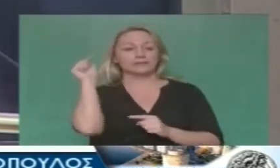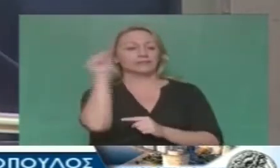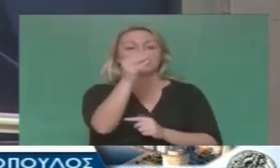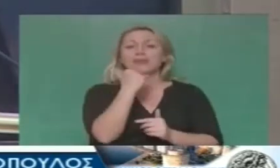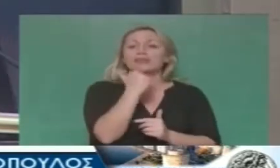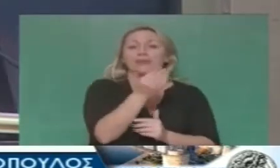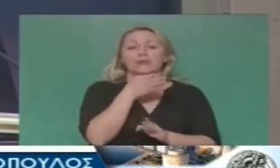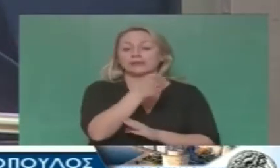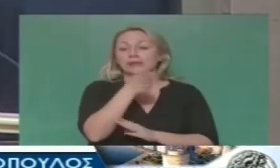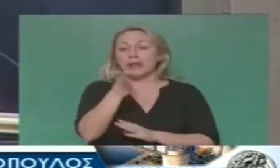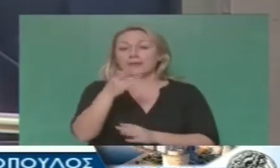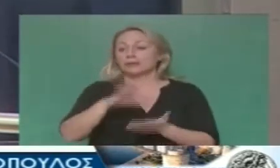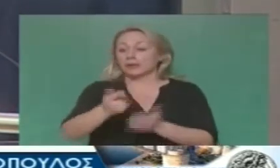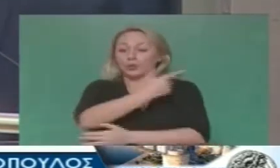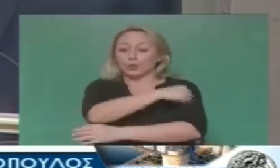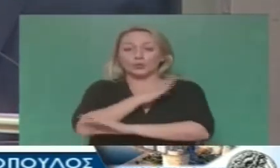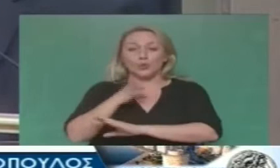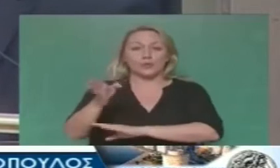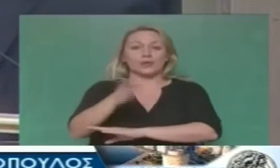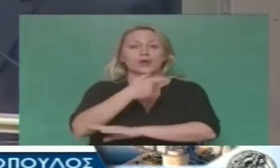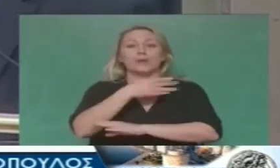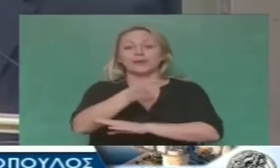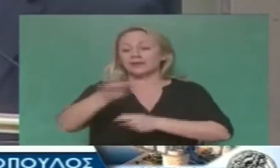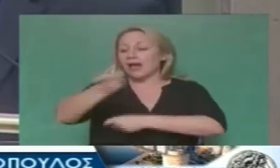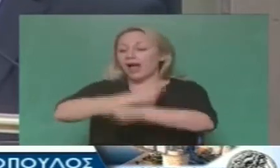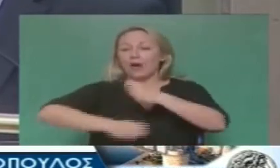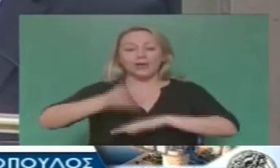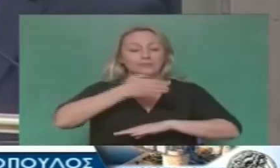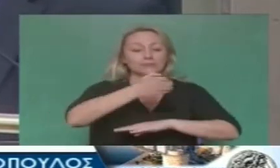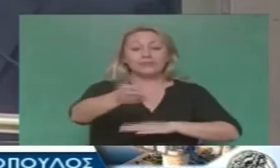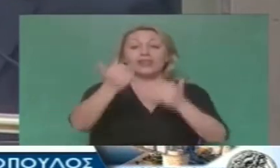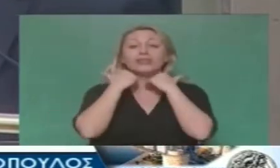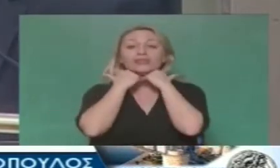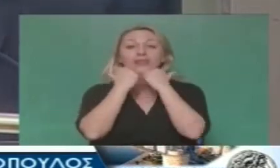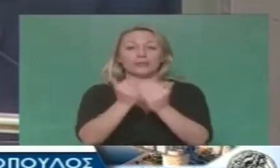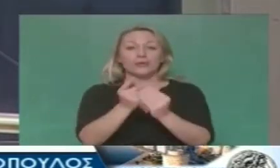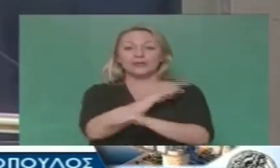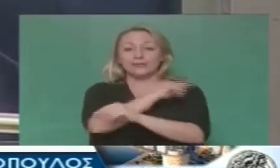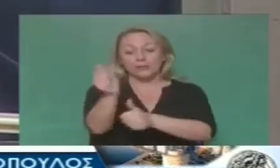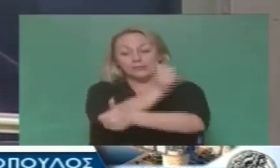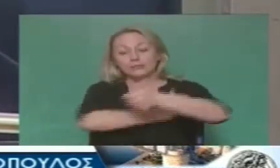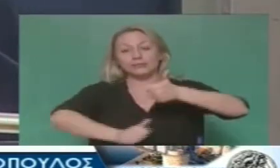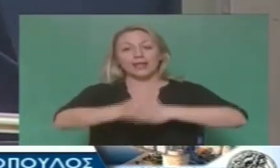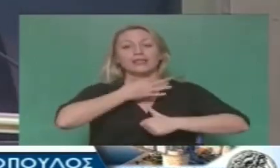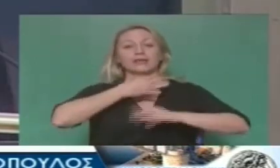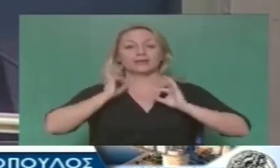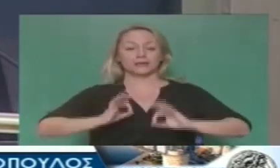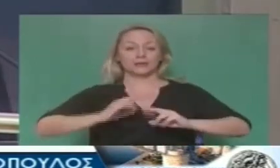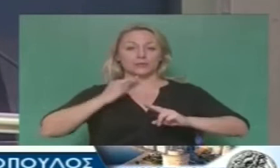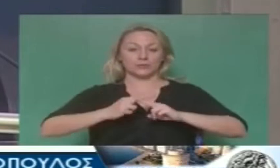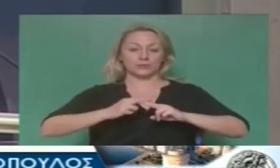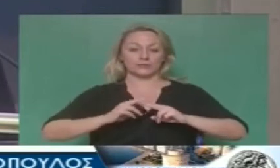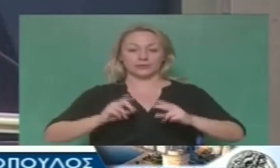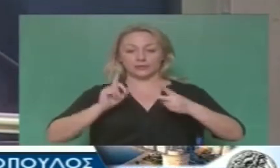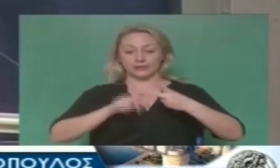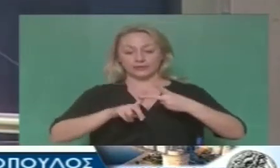μαθητής δεν μπορείς να πας στο νοσοκομείο, στο γιατρό, στην αγορά, στην υπηρεσία οπουδήποτε. Είναι θέμα πρώτης ανάγκης. Ένα. Δύο.